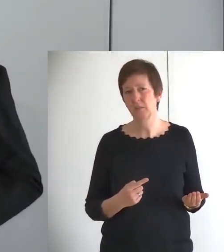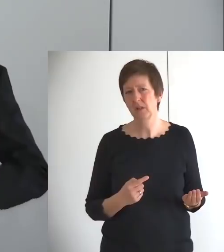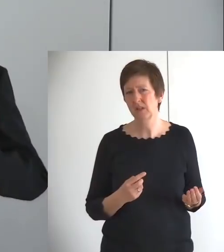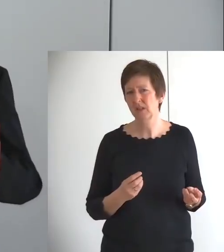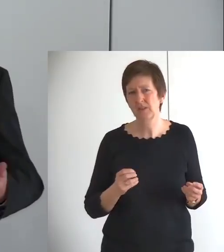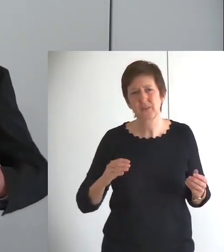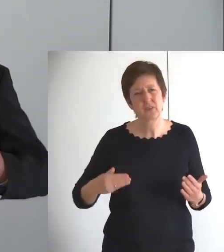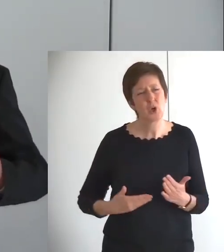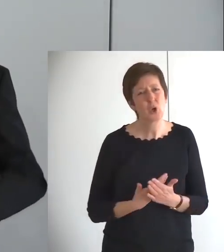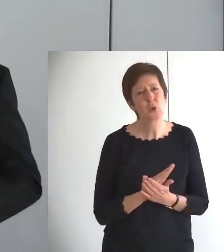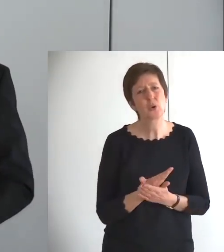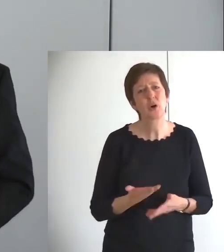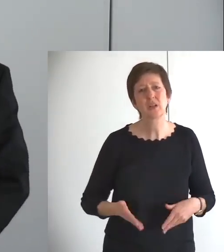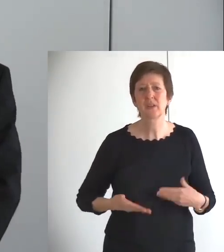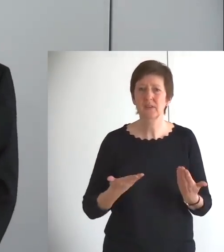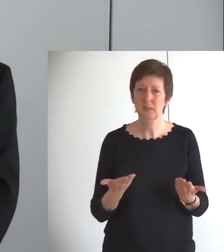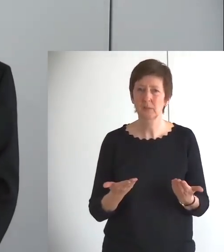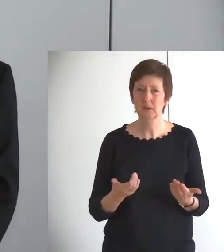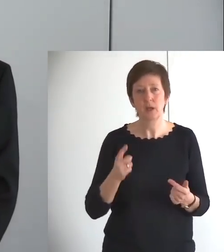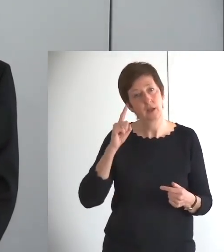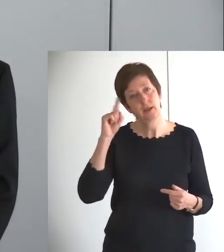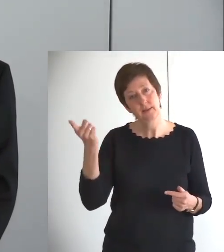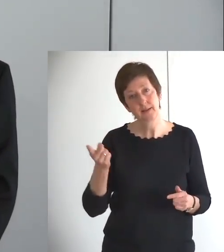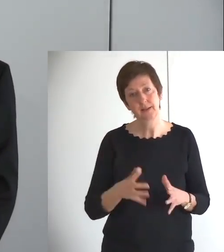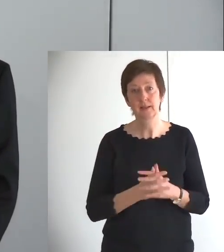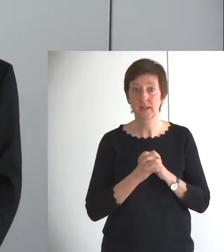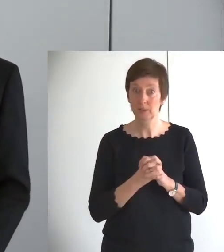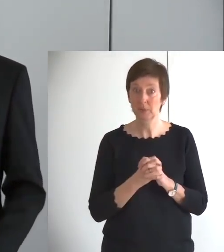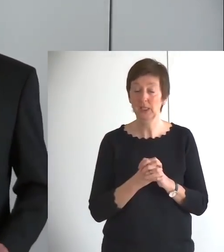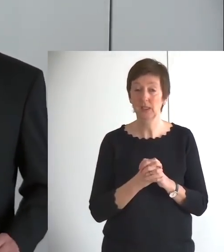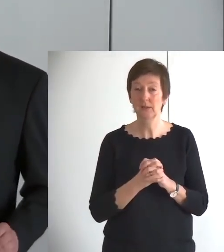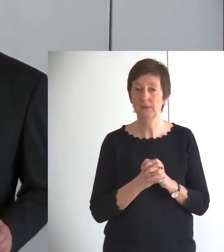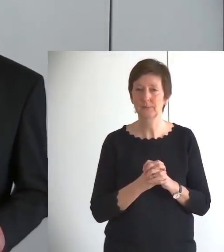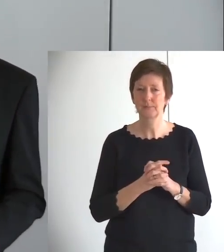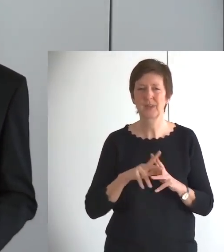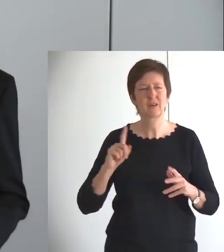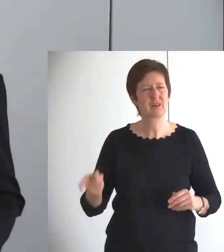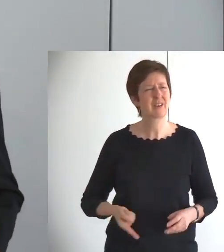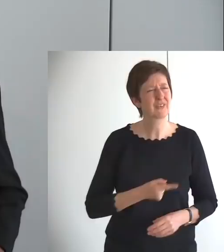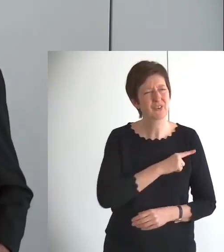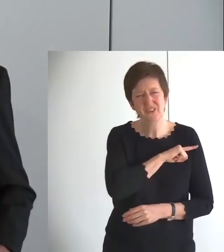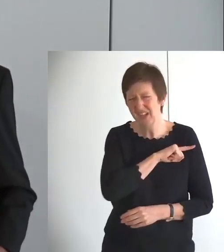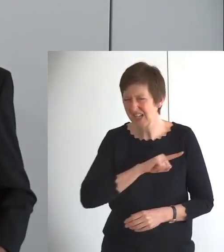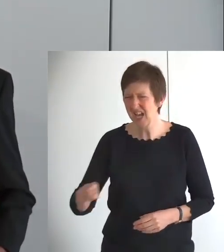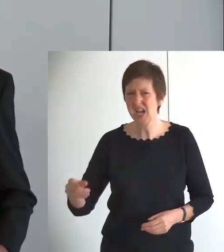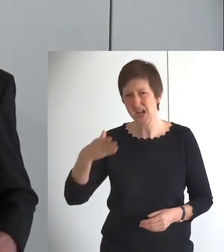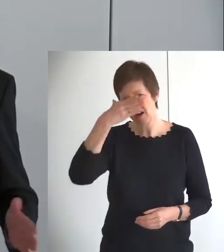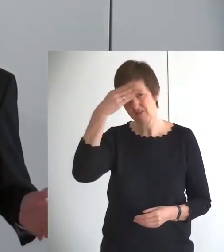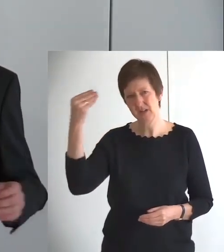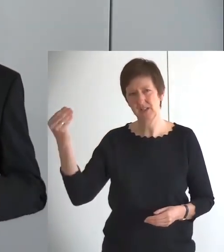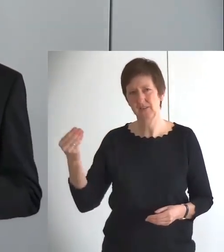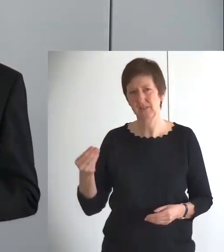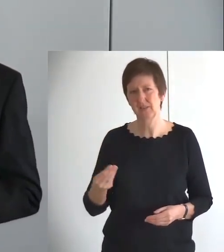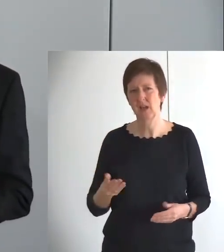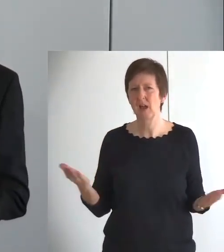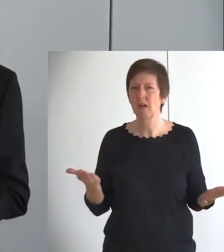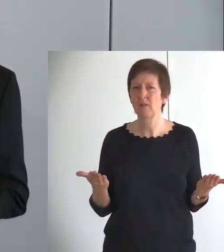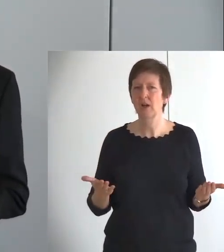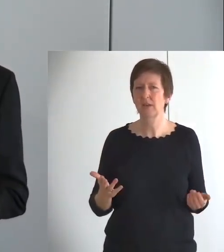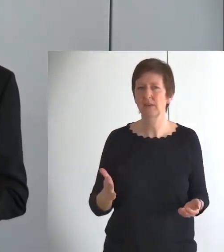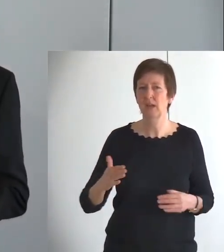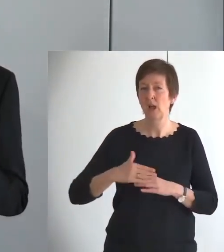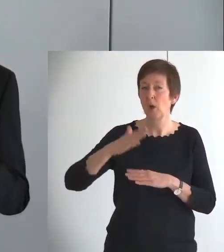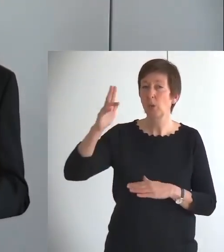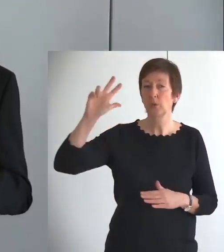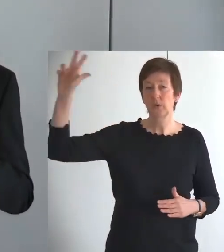gibt, ein Denken, ein Gebet, ihr Lieben. Und lasst uns nie vergessen in dieser Zeit, was der große Gott bislang für uns